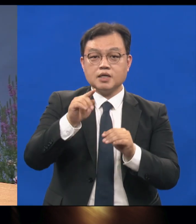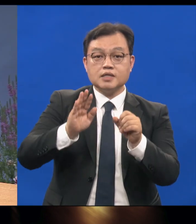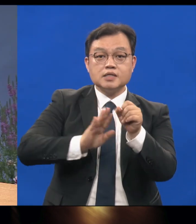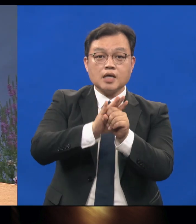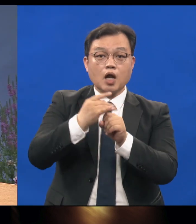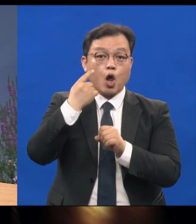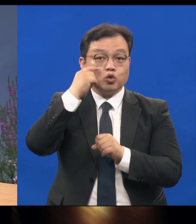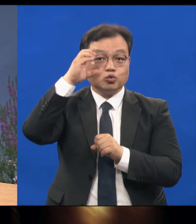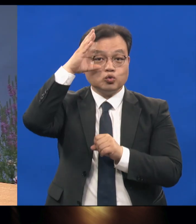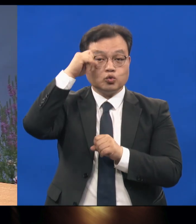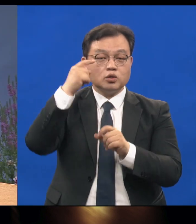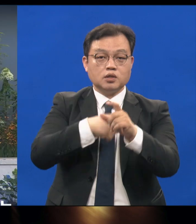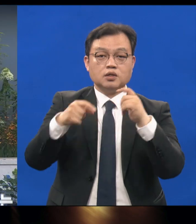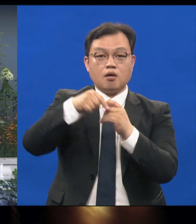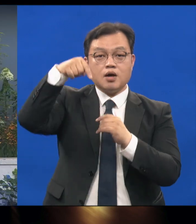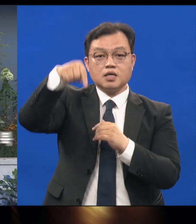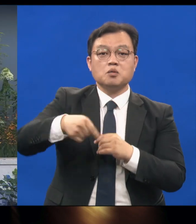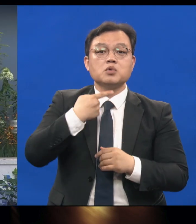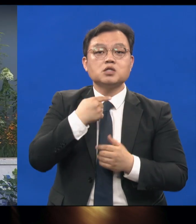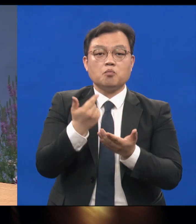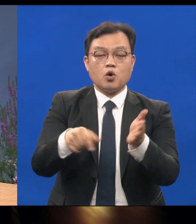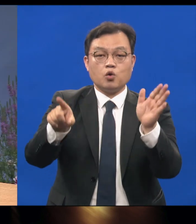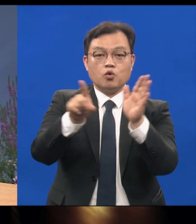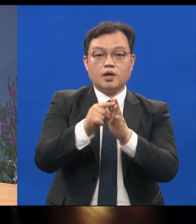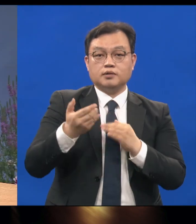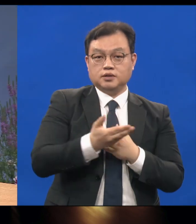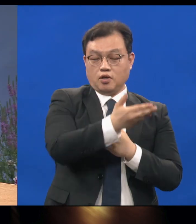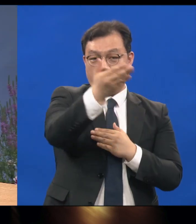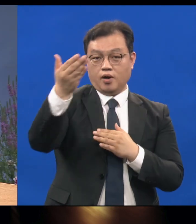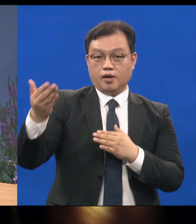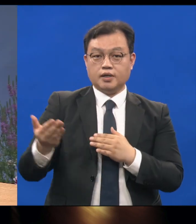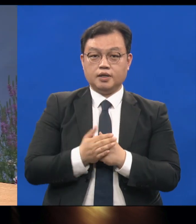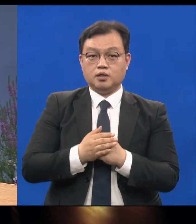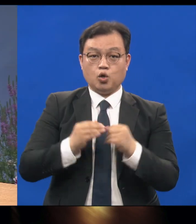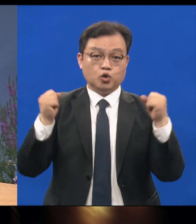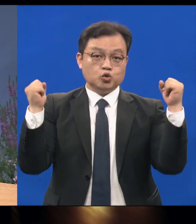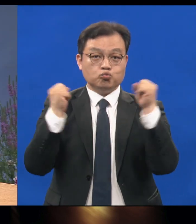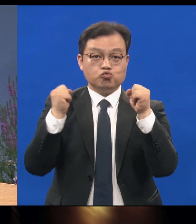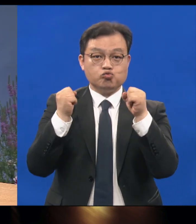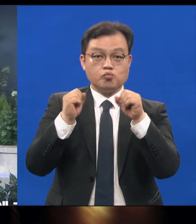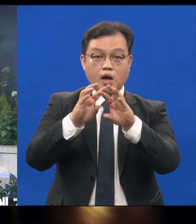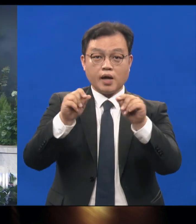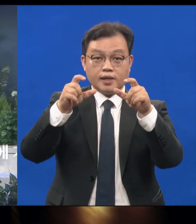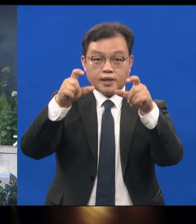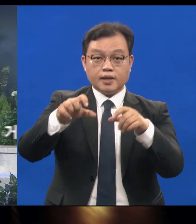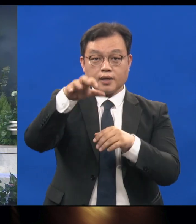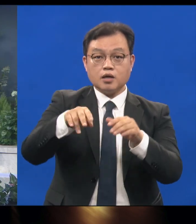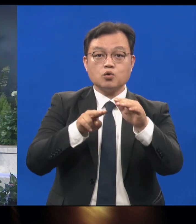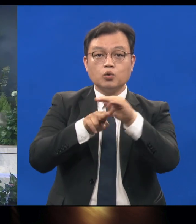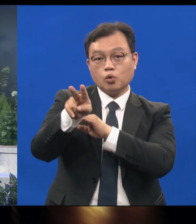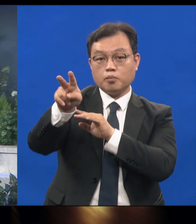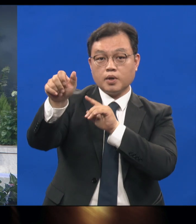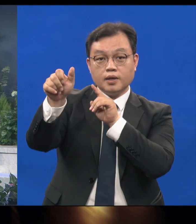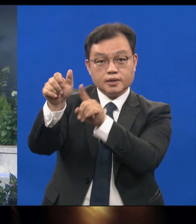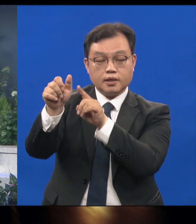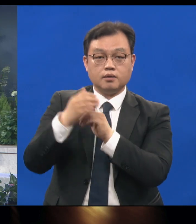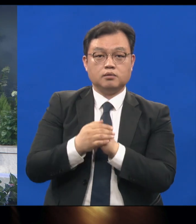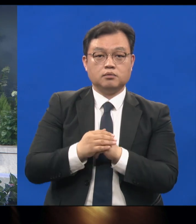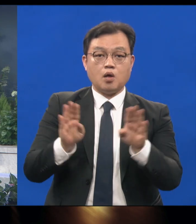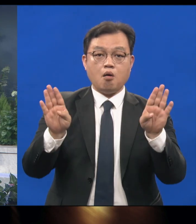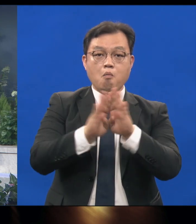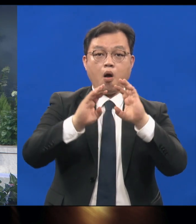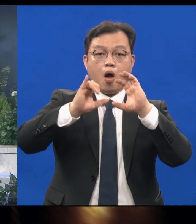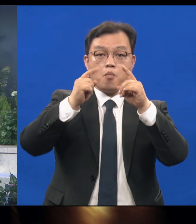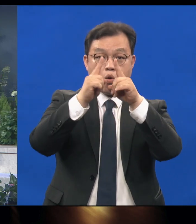더 깊이 체험하기 위하여 너희는 북방 땅에서 도피할 지도 바벨론 성에 거주하는